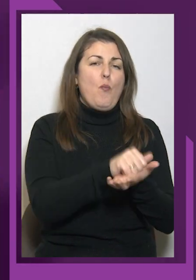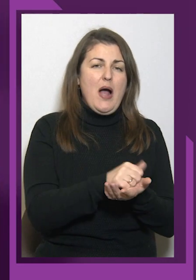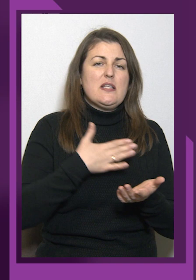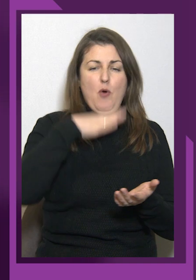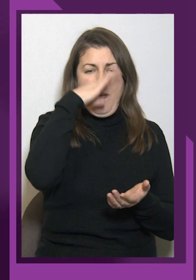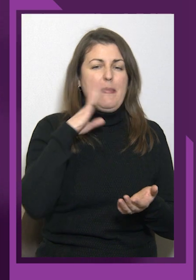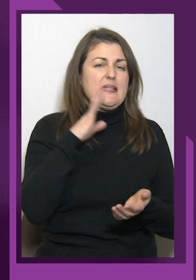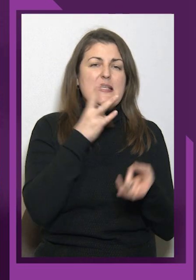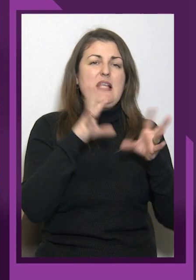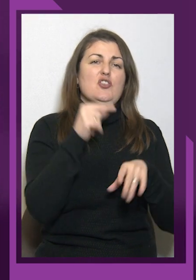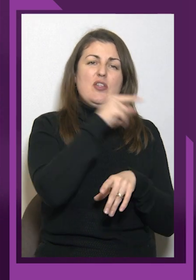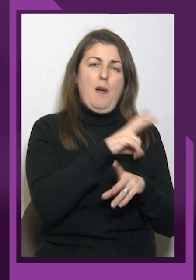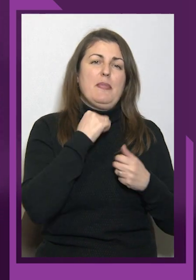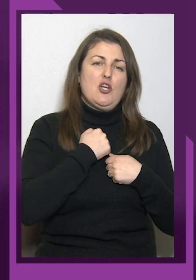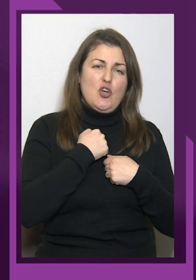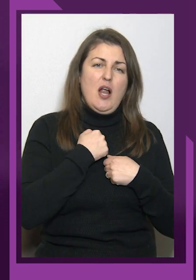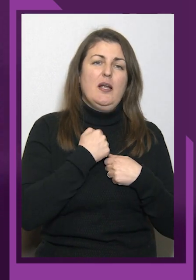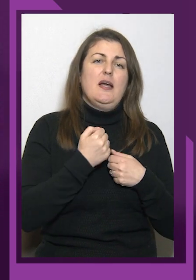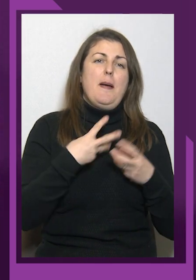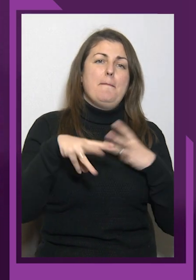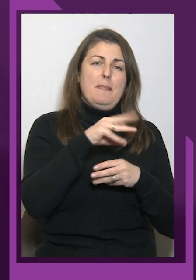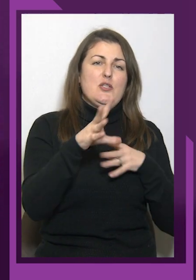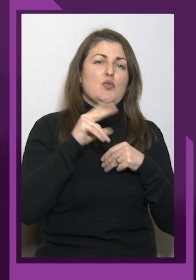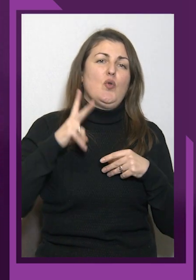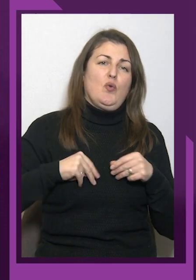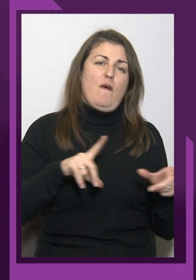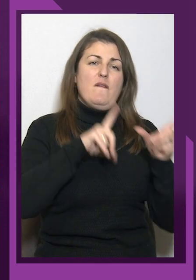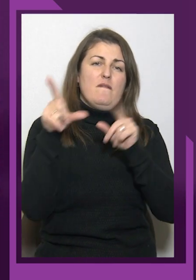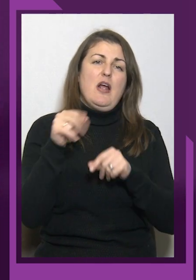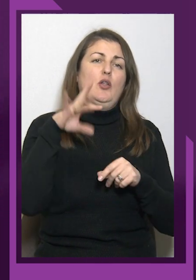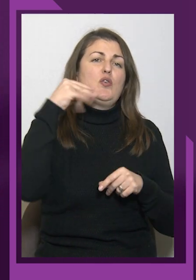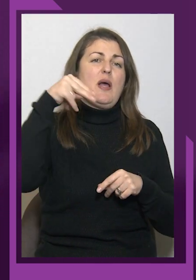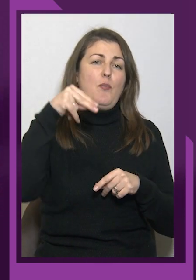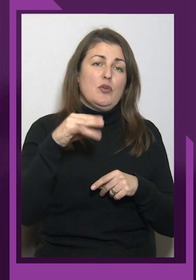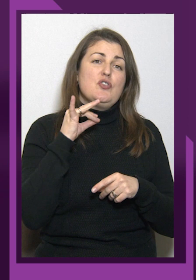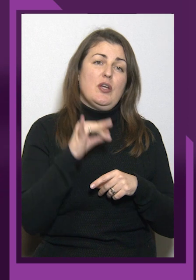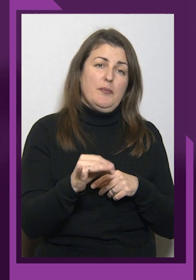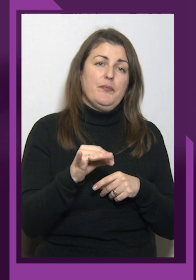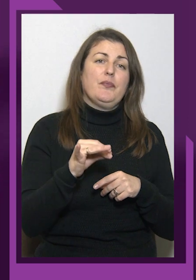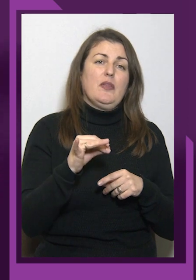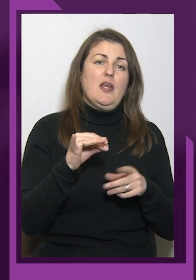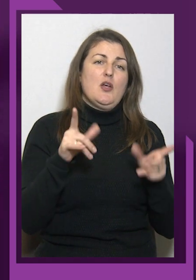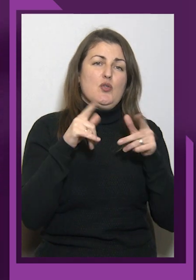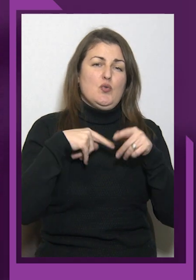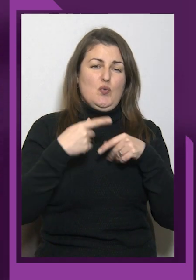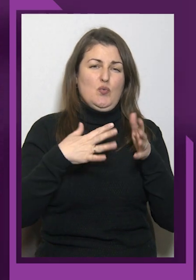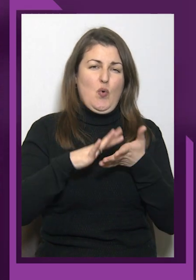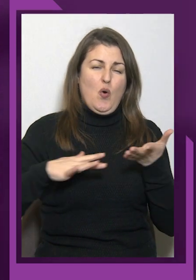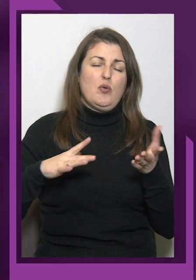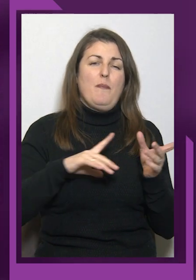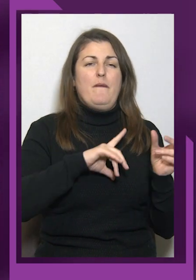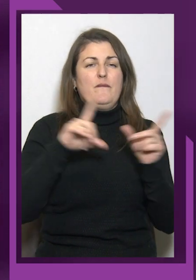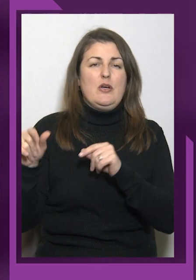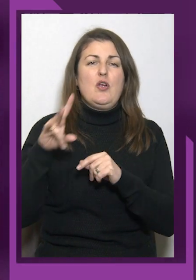батьки залишилися там, на жаль. Ми з донькою виїхали до Запоріжжя. І згодом вирушили